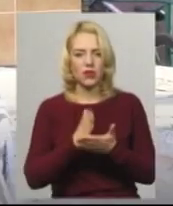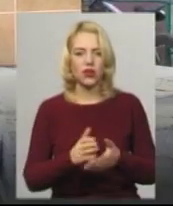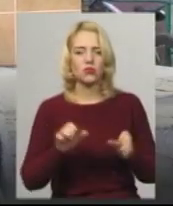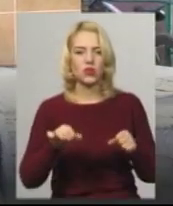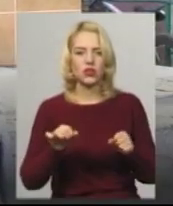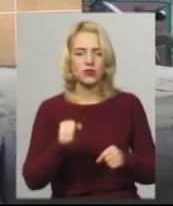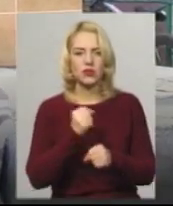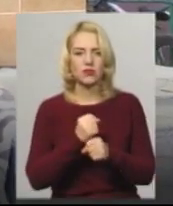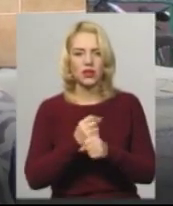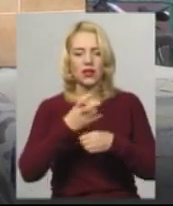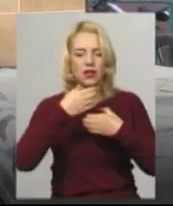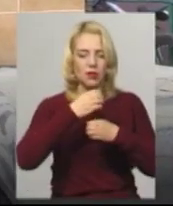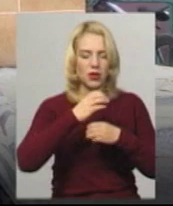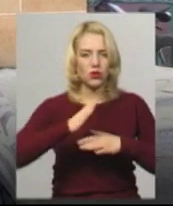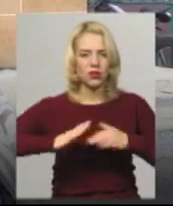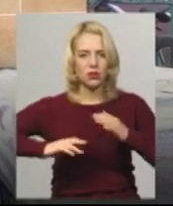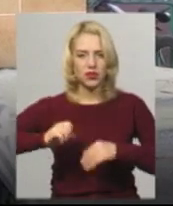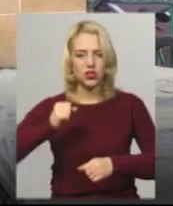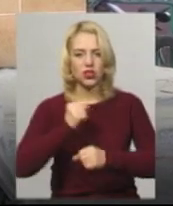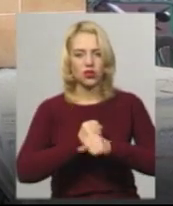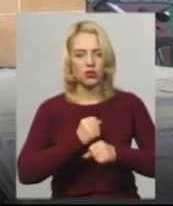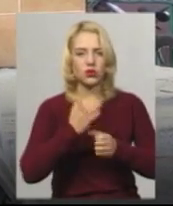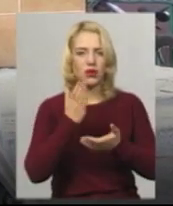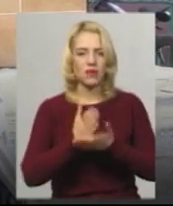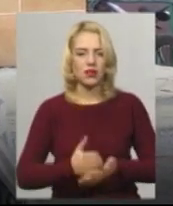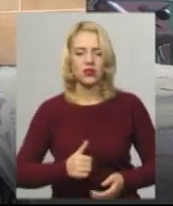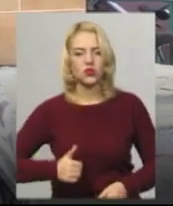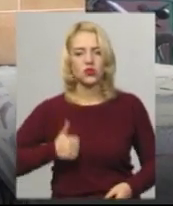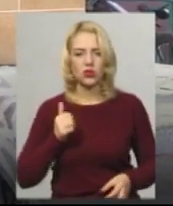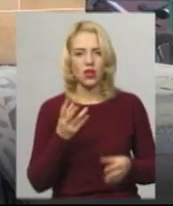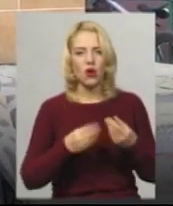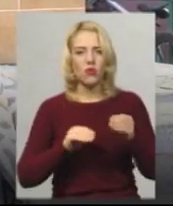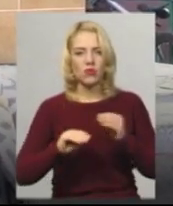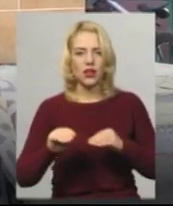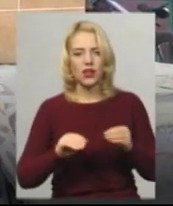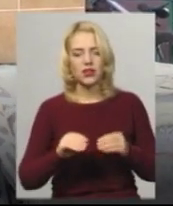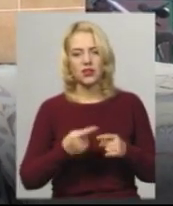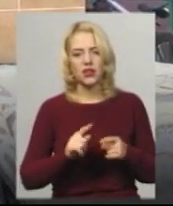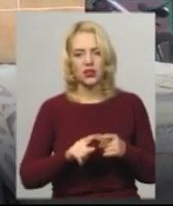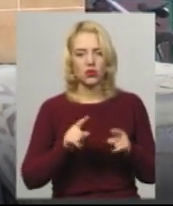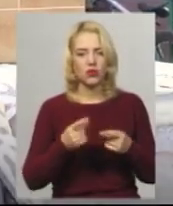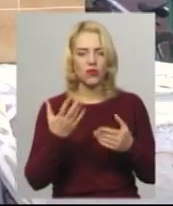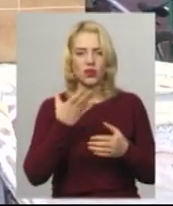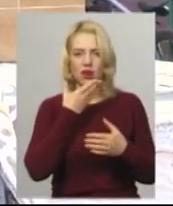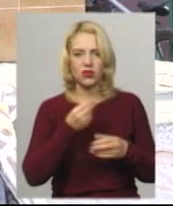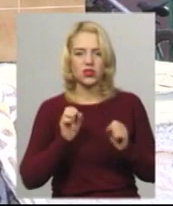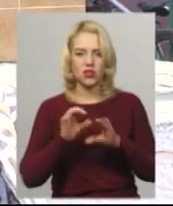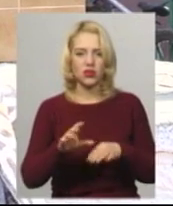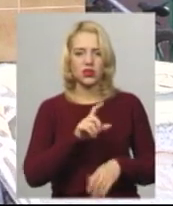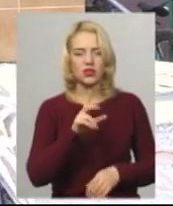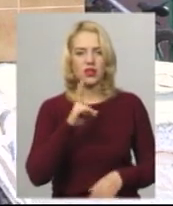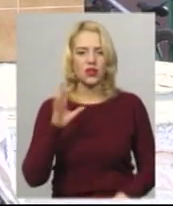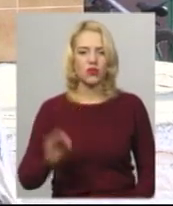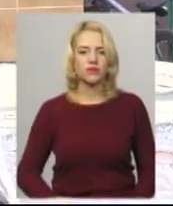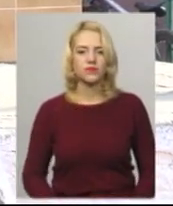лабораторних, практичних роботах, мати достойне обладнання і відповідно тому вони краще здають зовнішнє незалежне